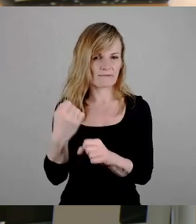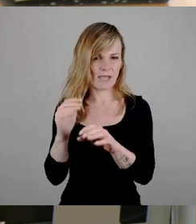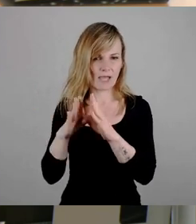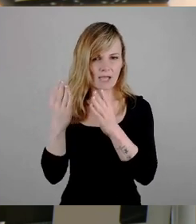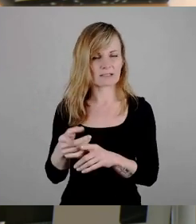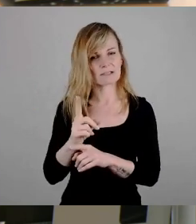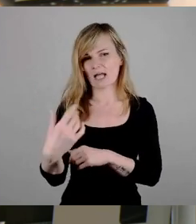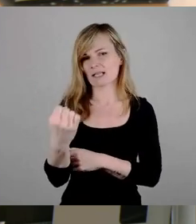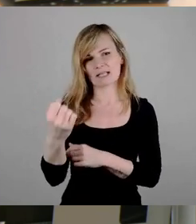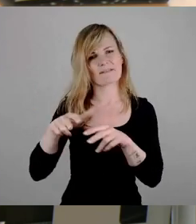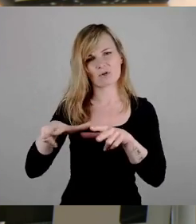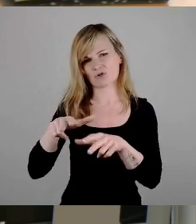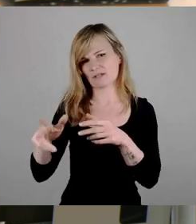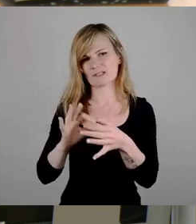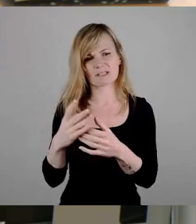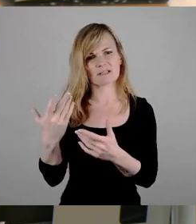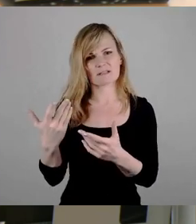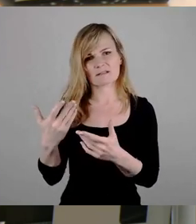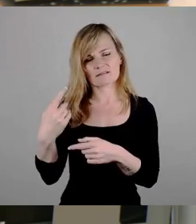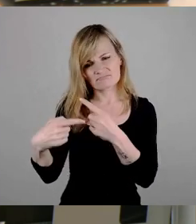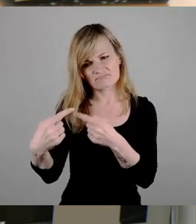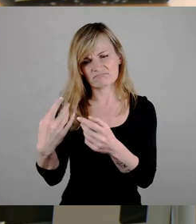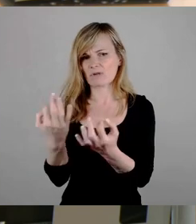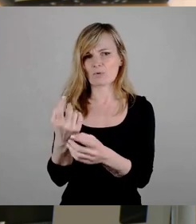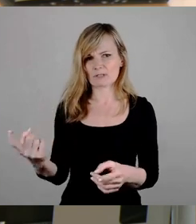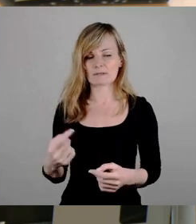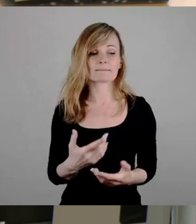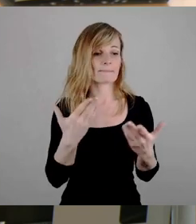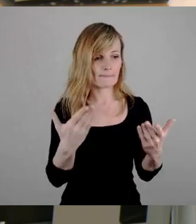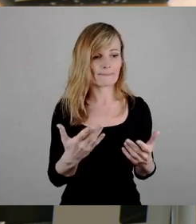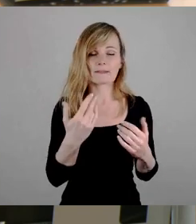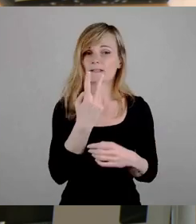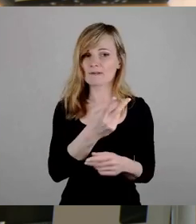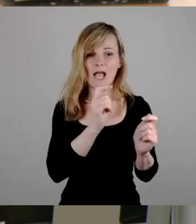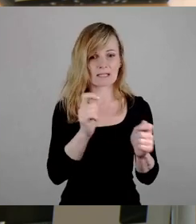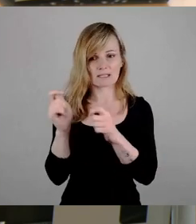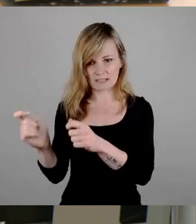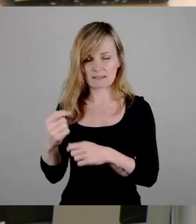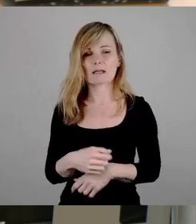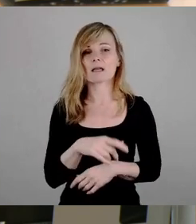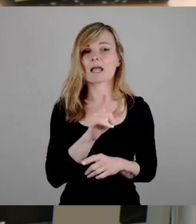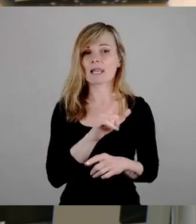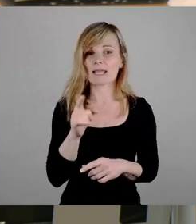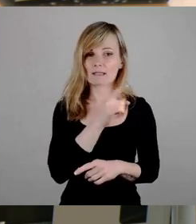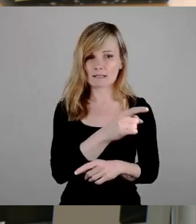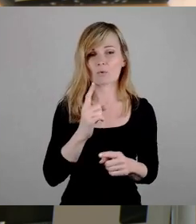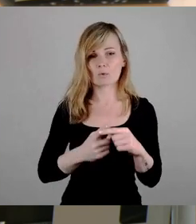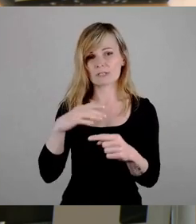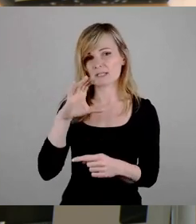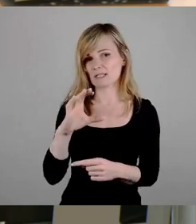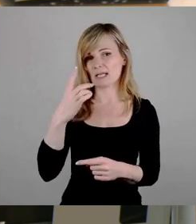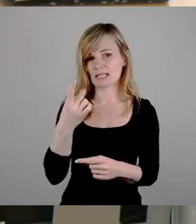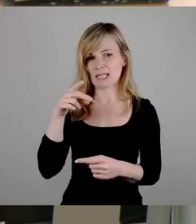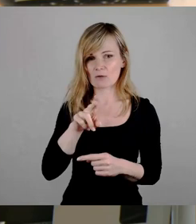So, nun haben wir zwei Anträge von der Linken und von der CDU. Die wirken auf den